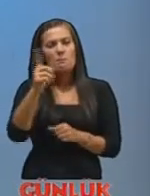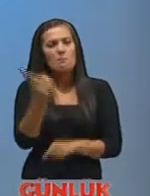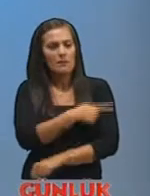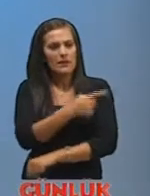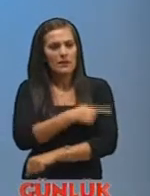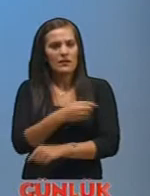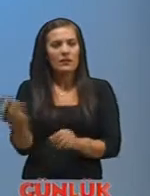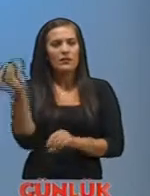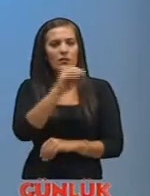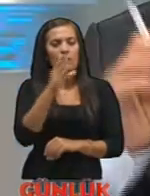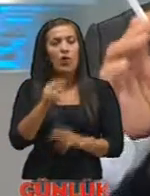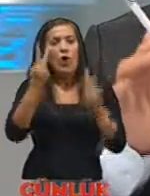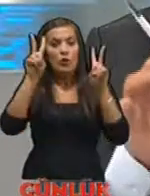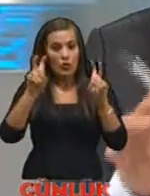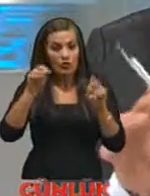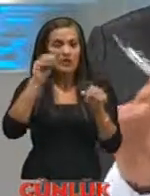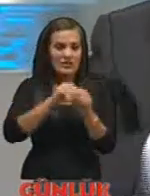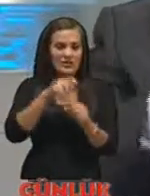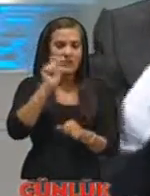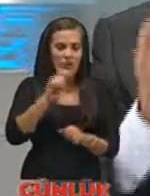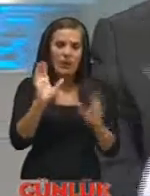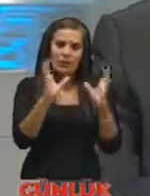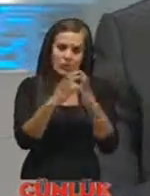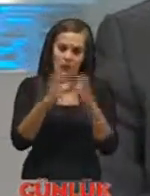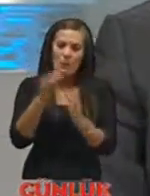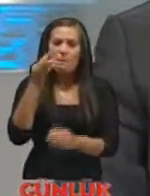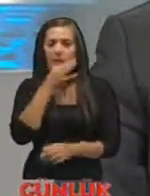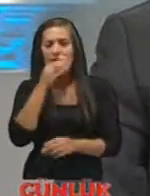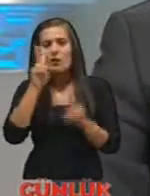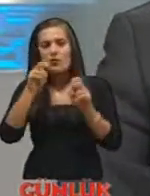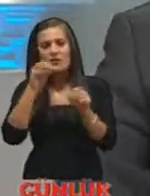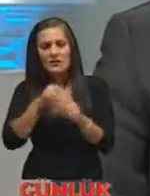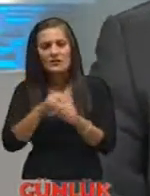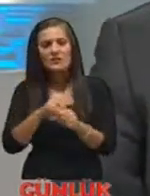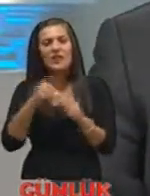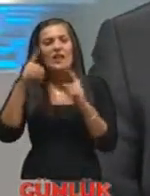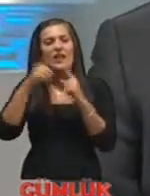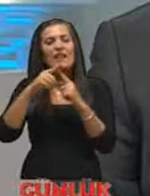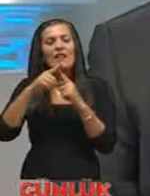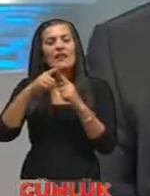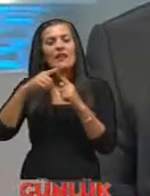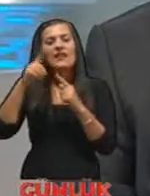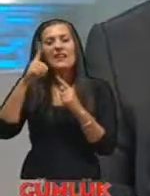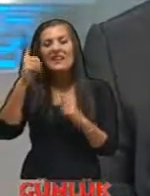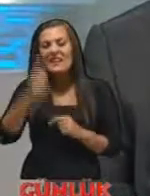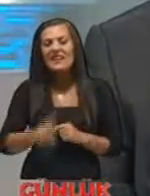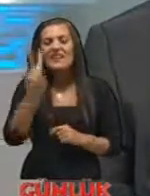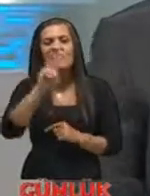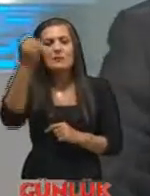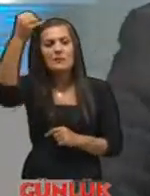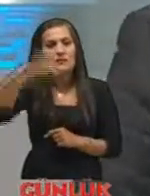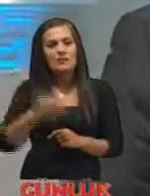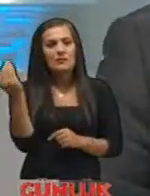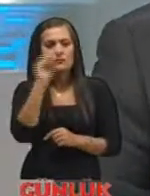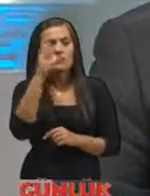numaraya yerleşmiş Konular içinde yapılan gruplamalarda kendi benzer konular içerisinde Top 20 yani ilk 20 ilan ediliyor İlk 20